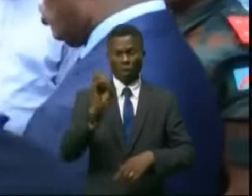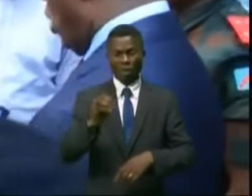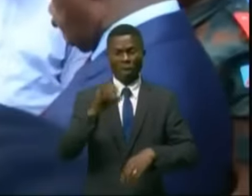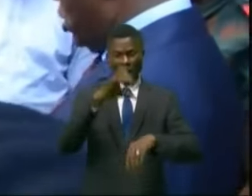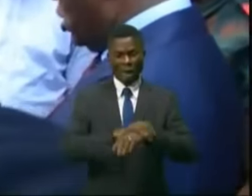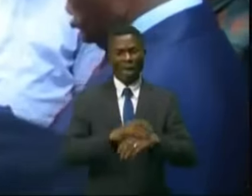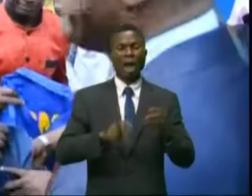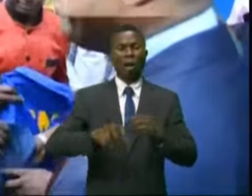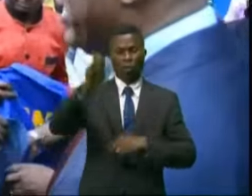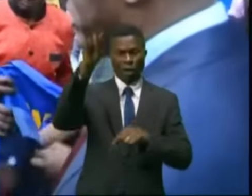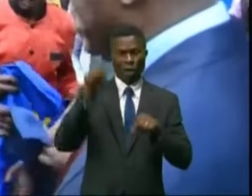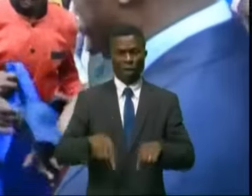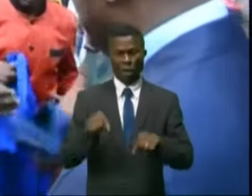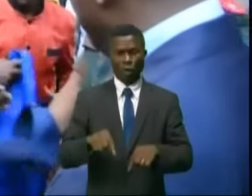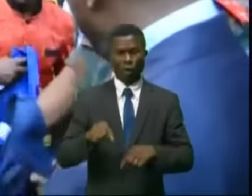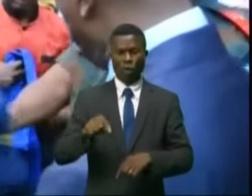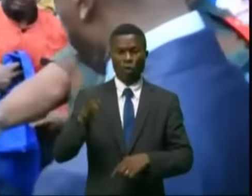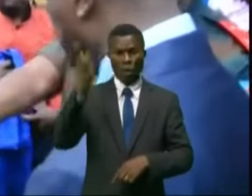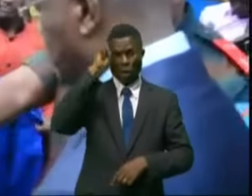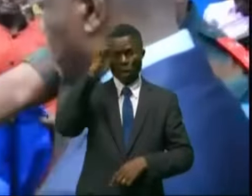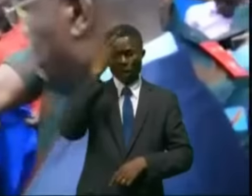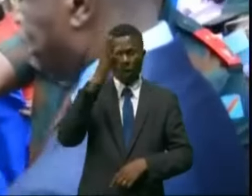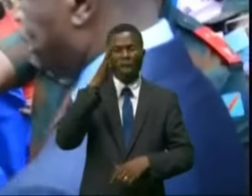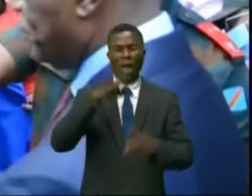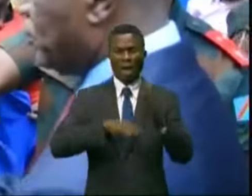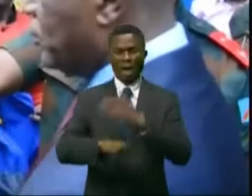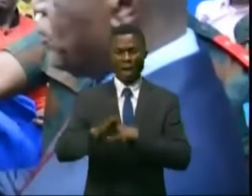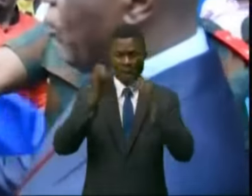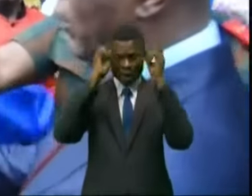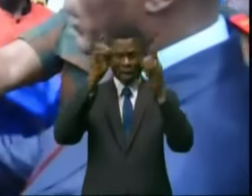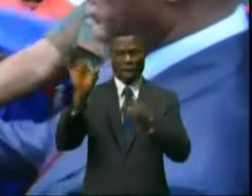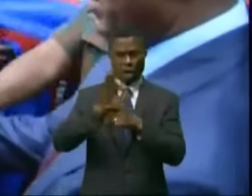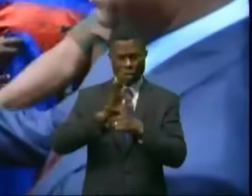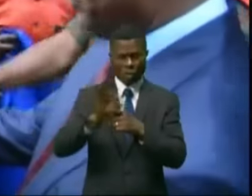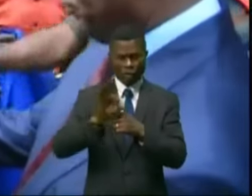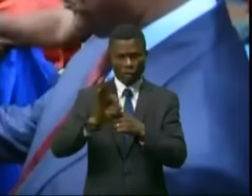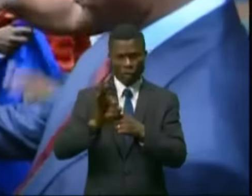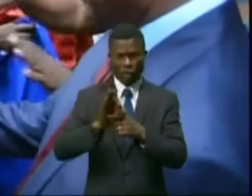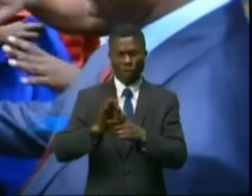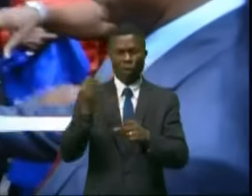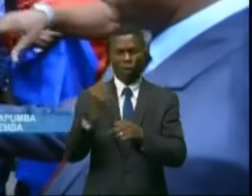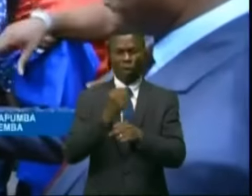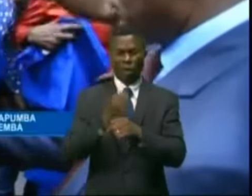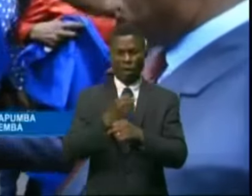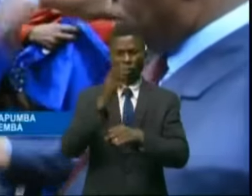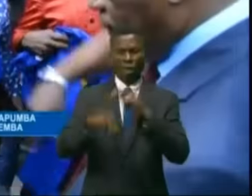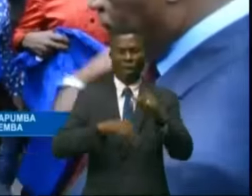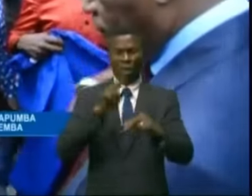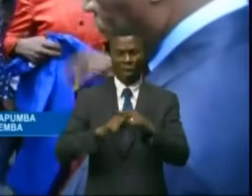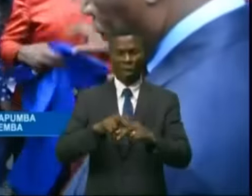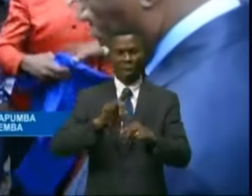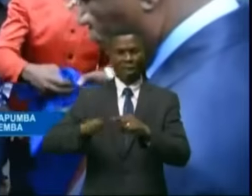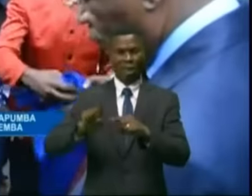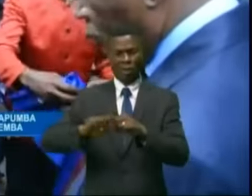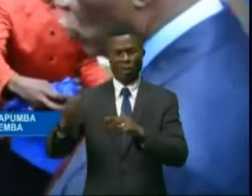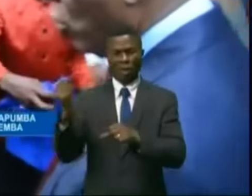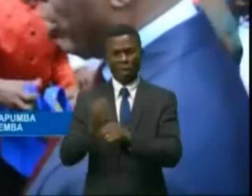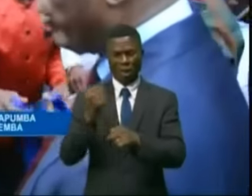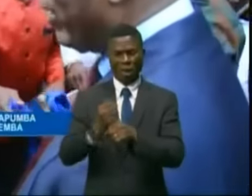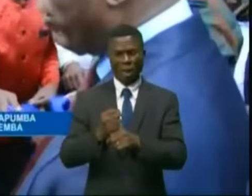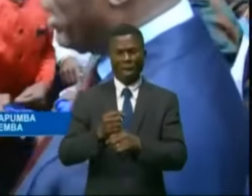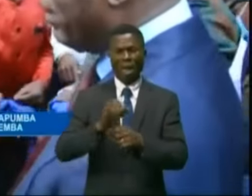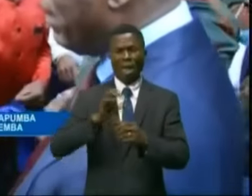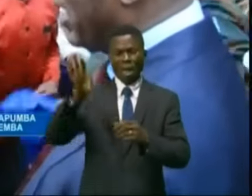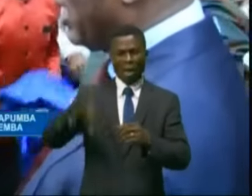Kanyamakasissé afin d'être rééduqués et formés par les services nationaux aux différents métiers d'intérêt